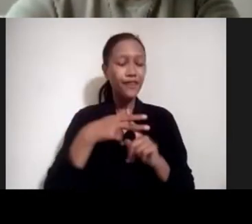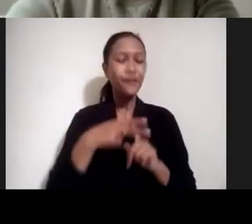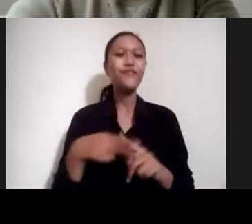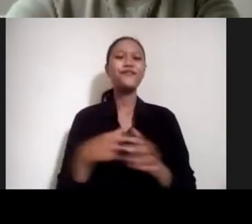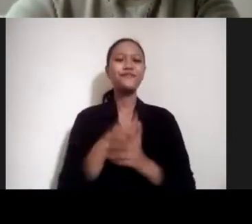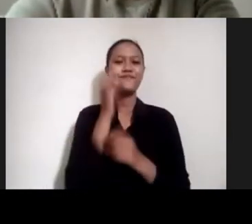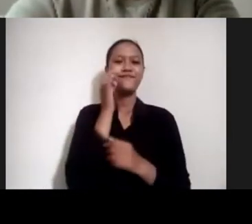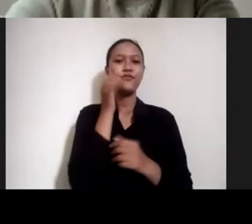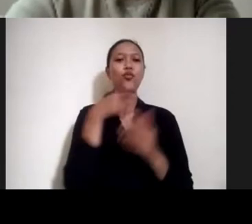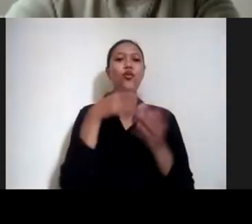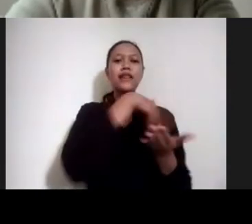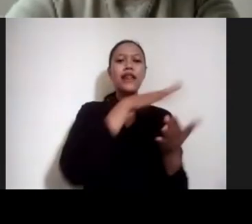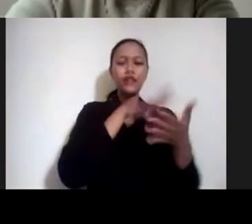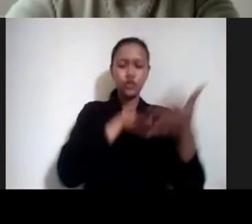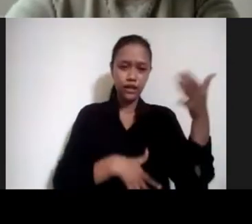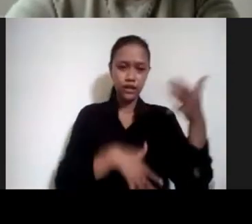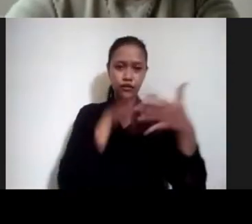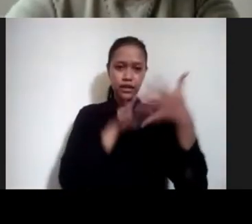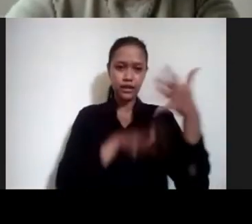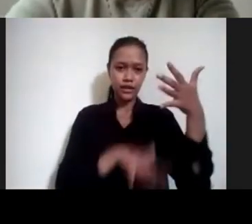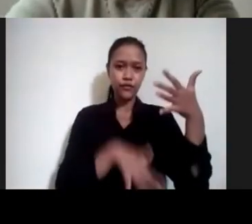soal, mana tadi ya?